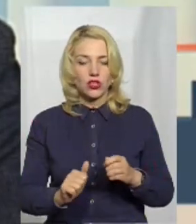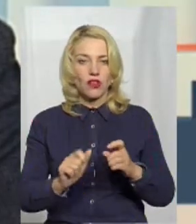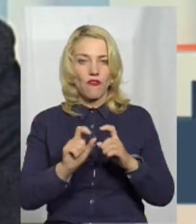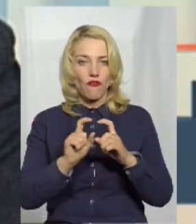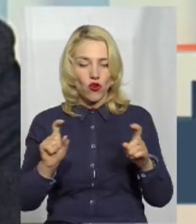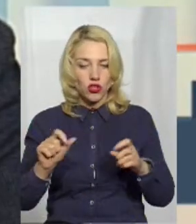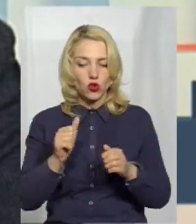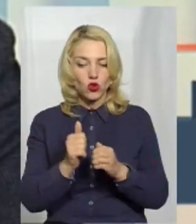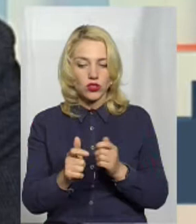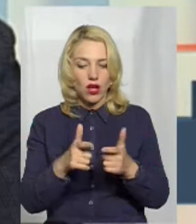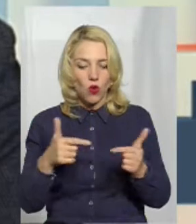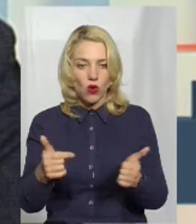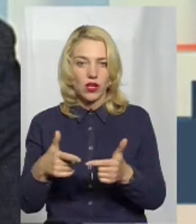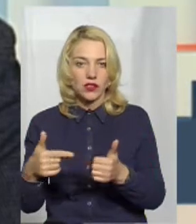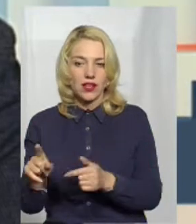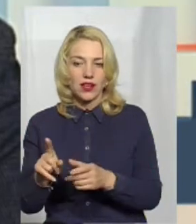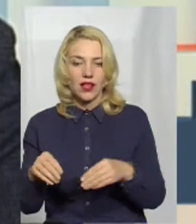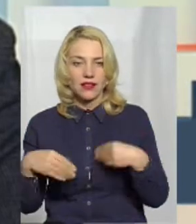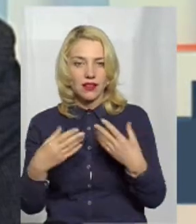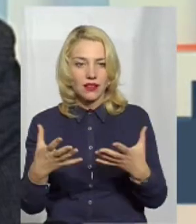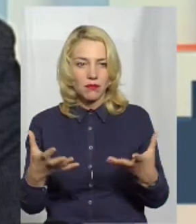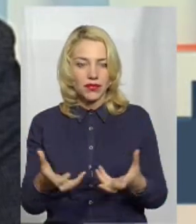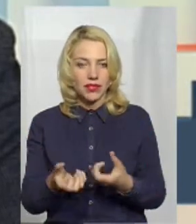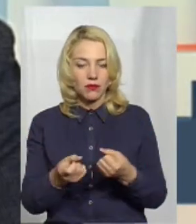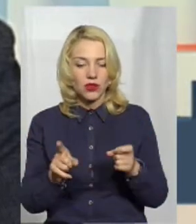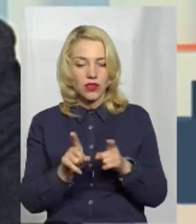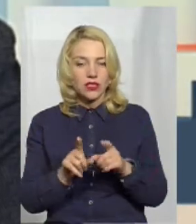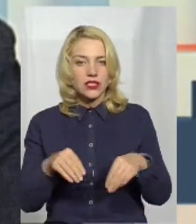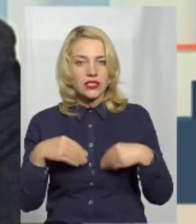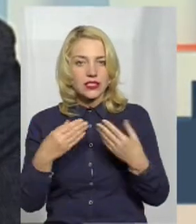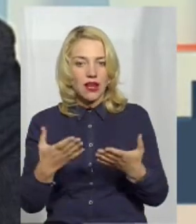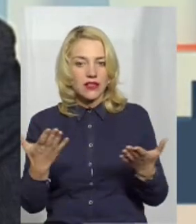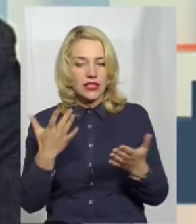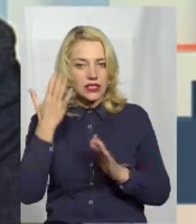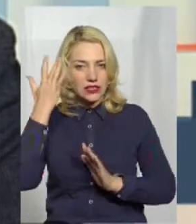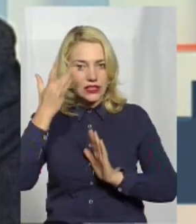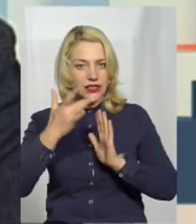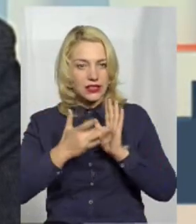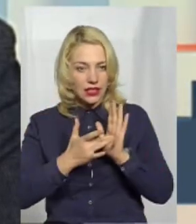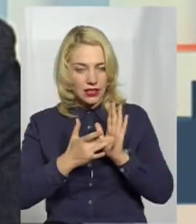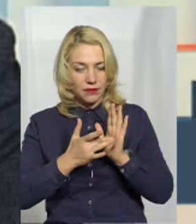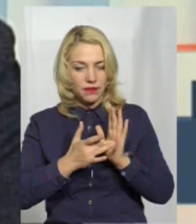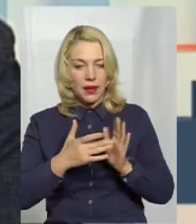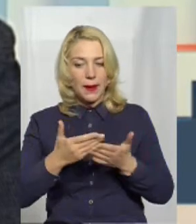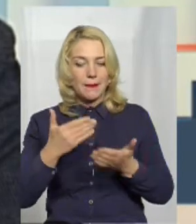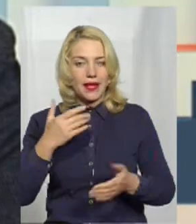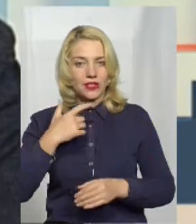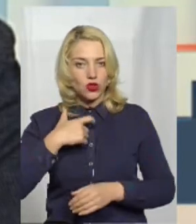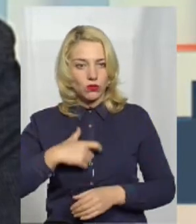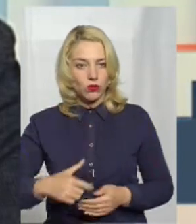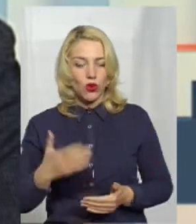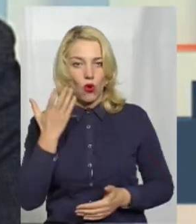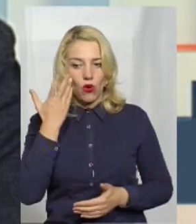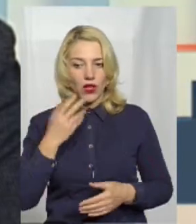кожна організація, яка надає підтримку, вона теж ставить якісь певні цілі перед собою. Тобто, і коли вона надає